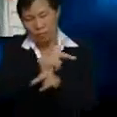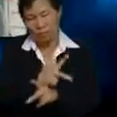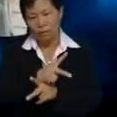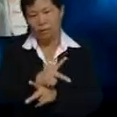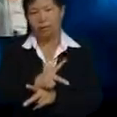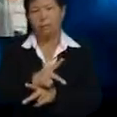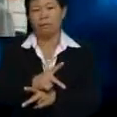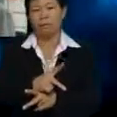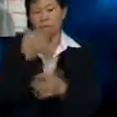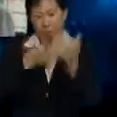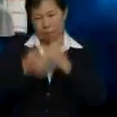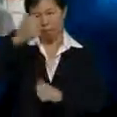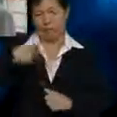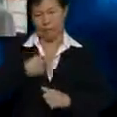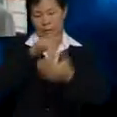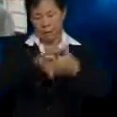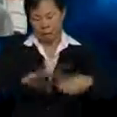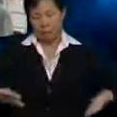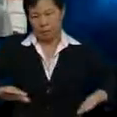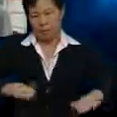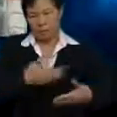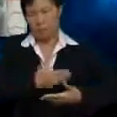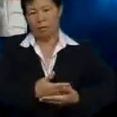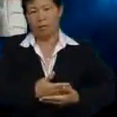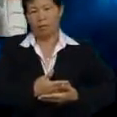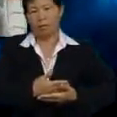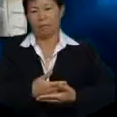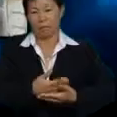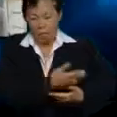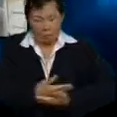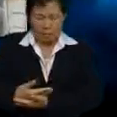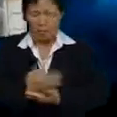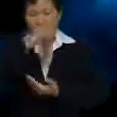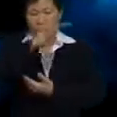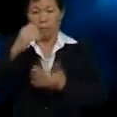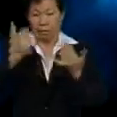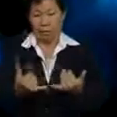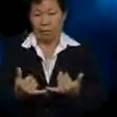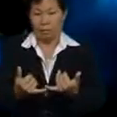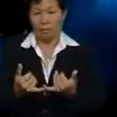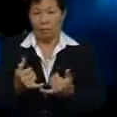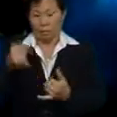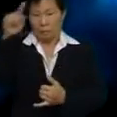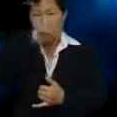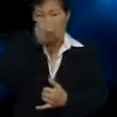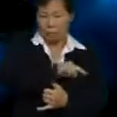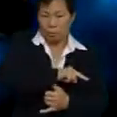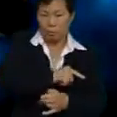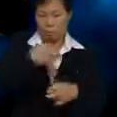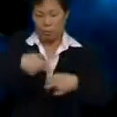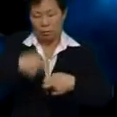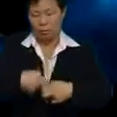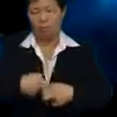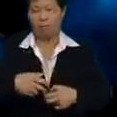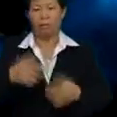Sebaiknya Kita selamatkan dulu Anak-anak syarikat Yang sedang dalam kritika Lagipun Kita sedang